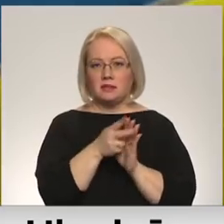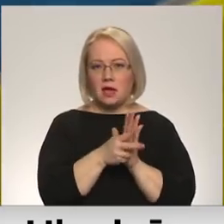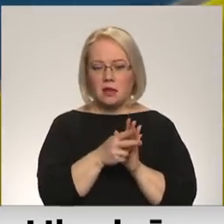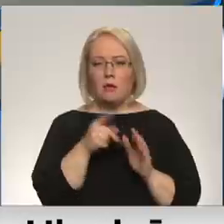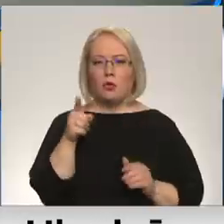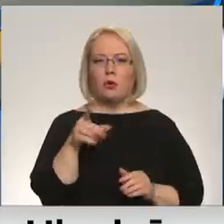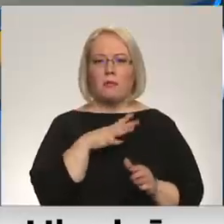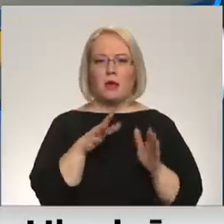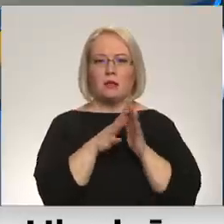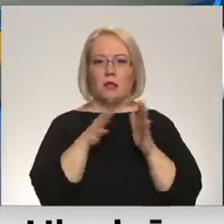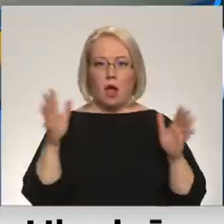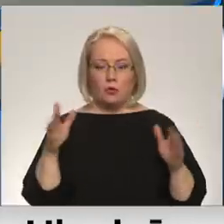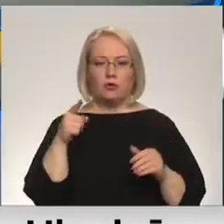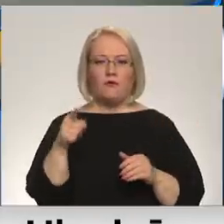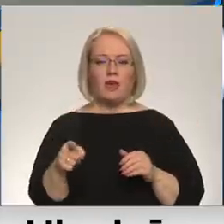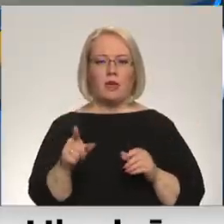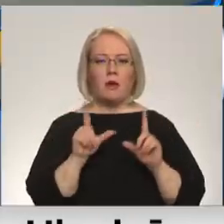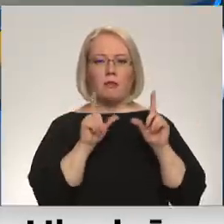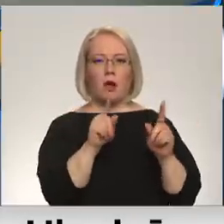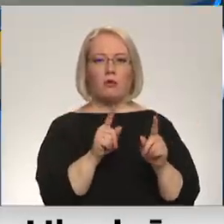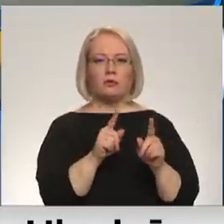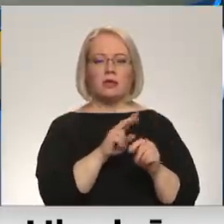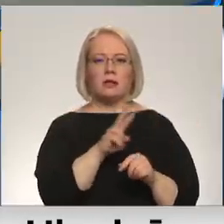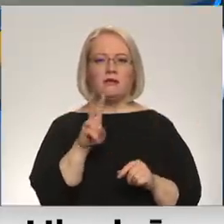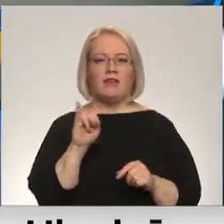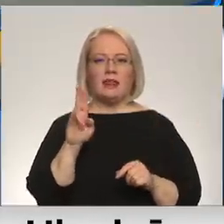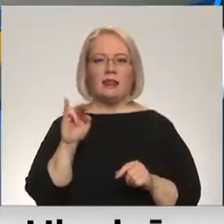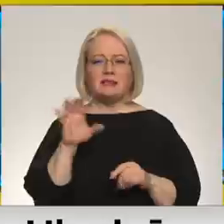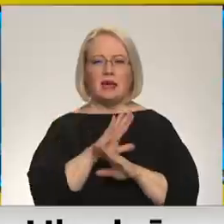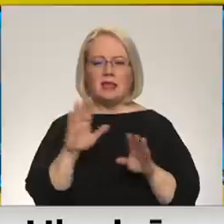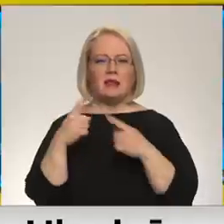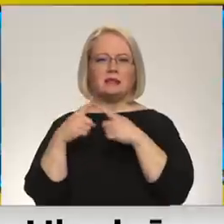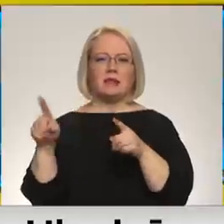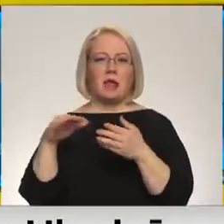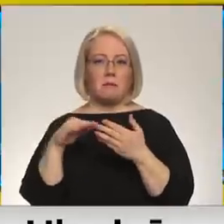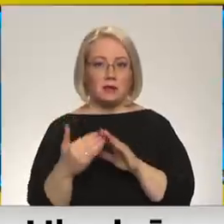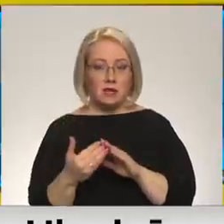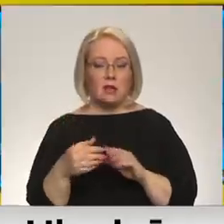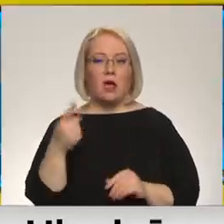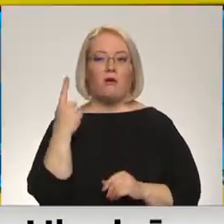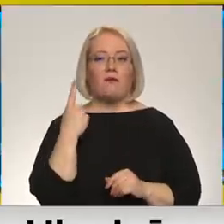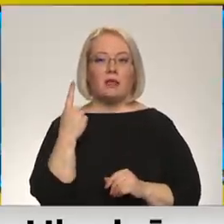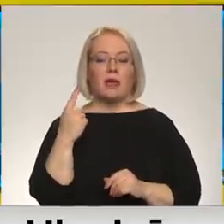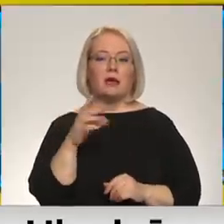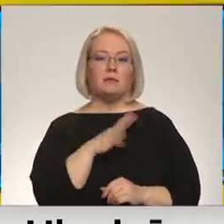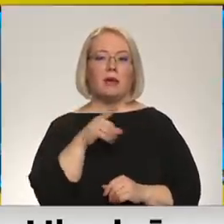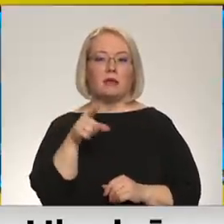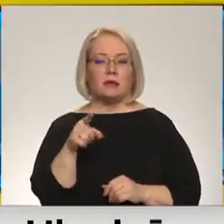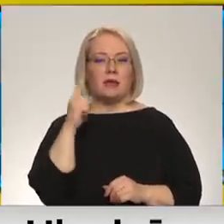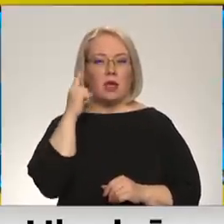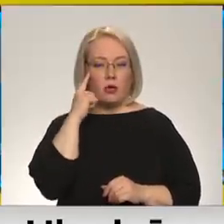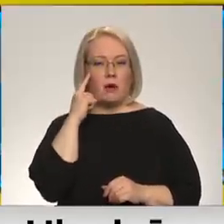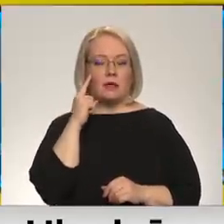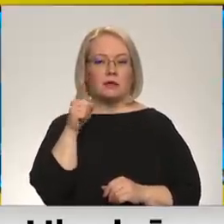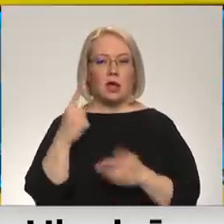daudz. Viņa brauc arī līdz, jā, nevis līdz Viņicai, bet līdz Ternopolē. Un vienīgais bija tas, ka, nu, jūs iedomājaties,